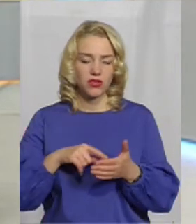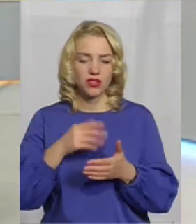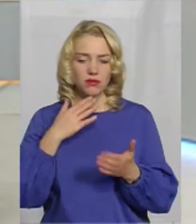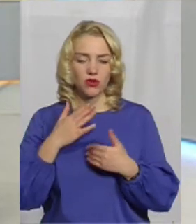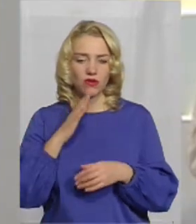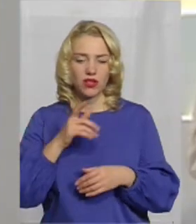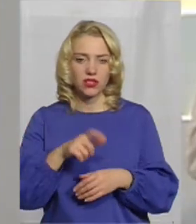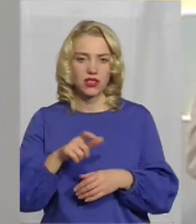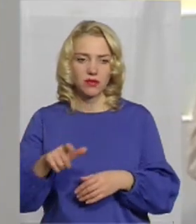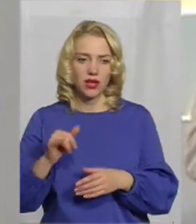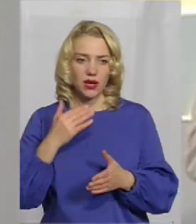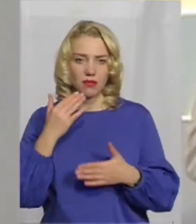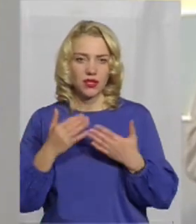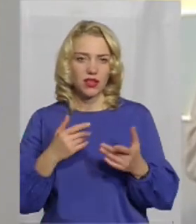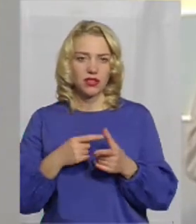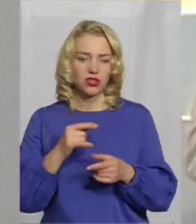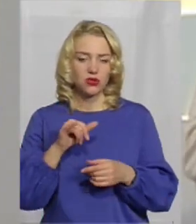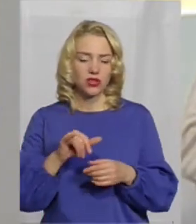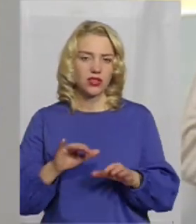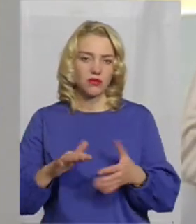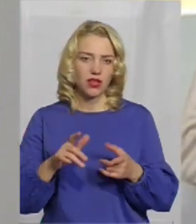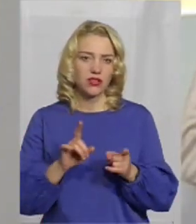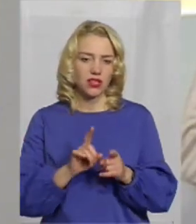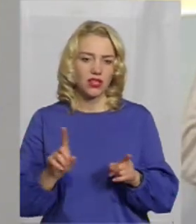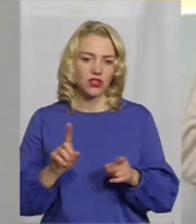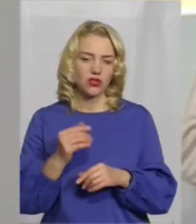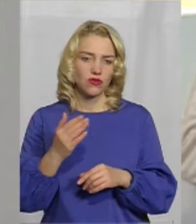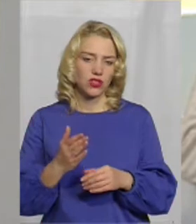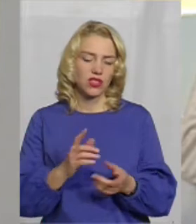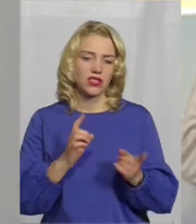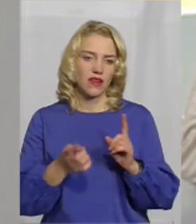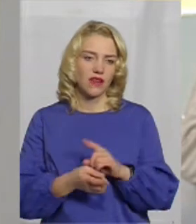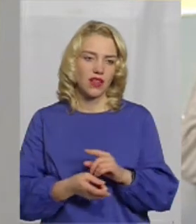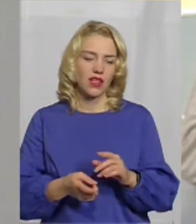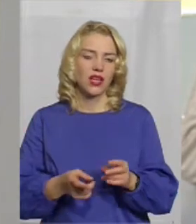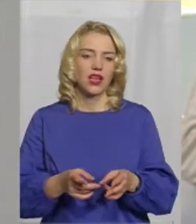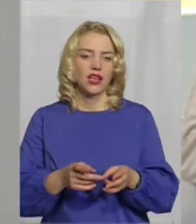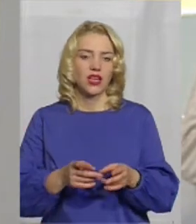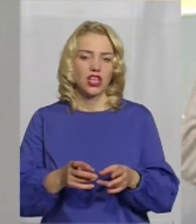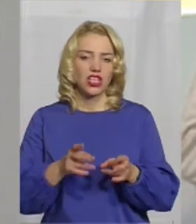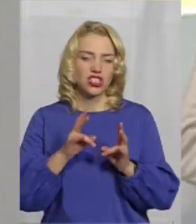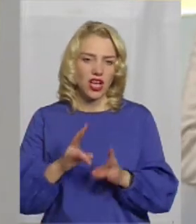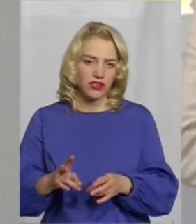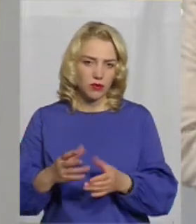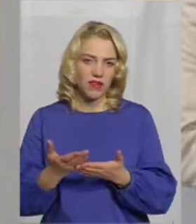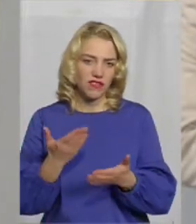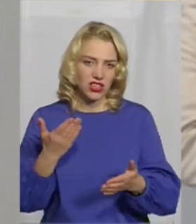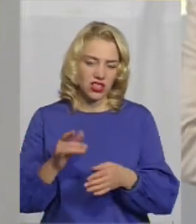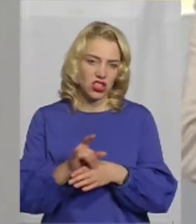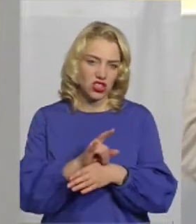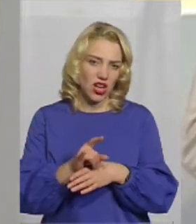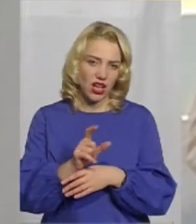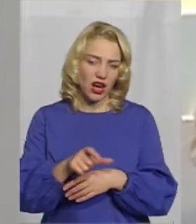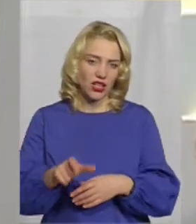місцями, питали в них, чи траплялося таке, що вони ставали жертвами шахраїв, вони чи їх рідні. Давайте послухаємо, що вони нам